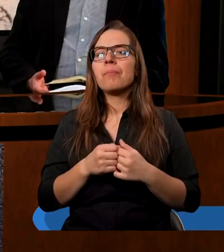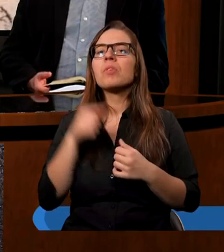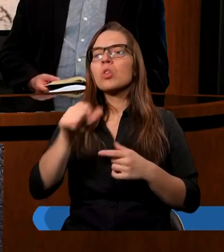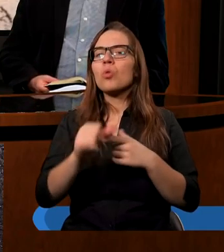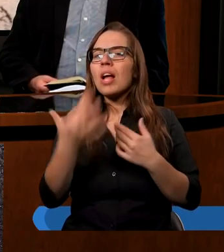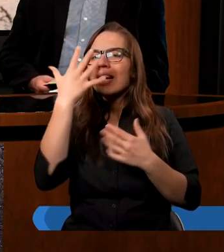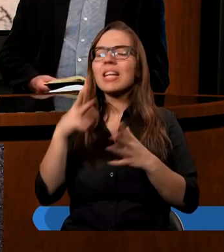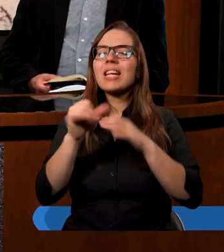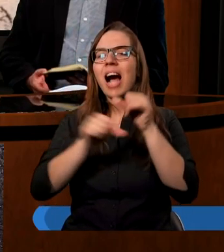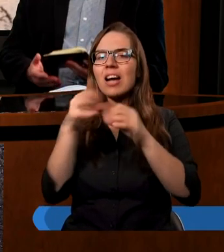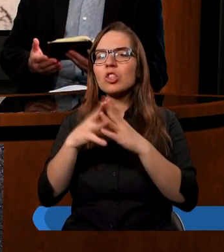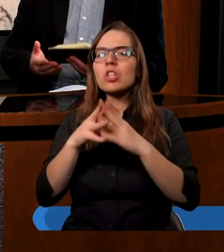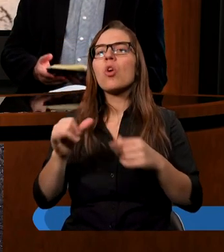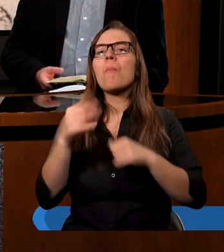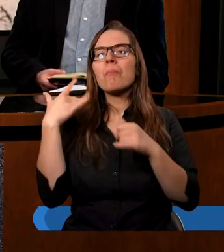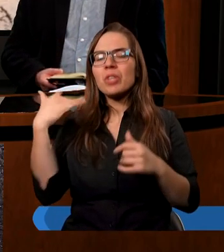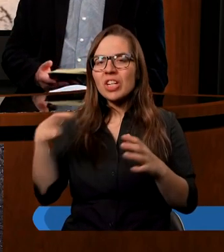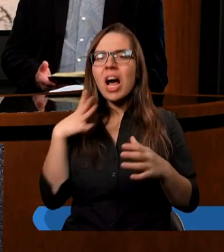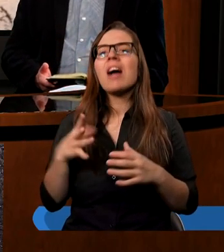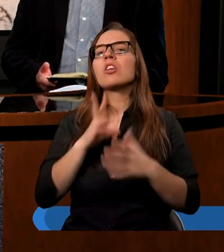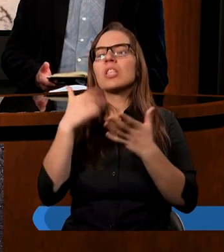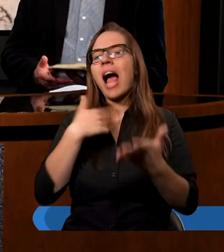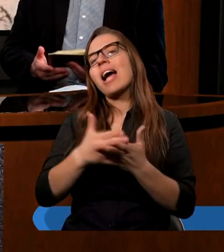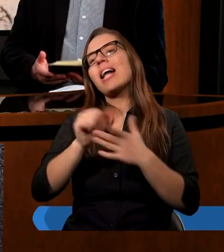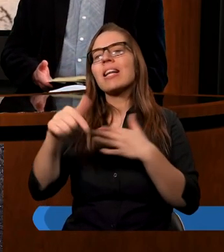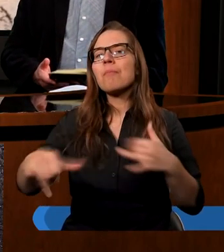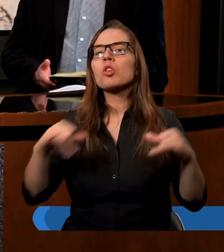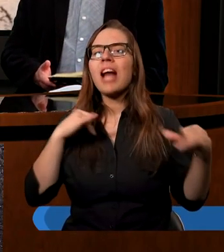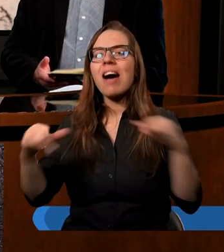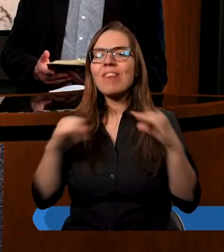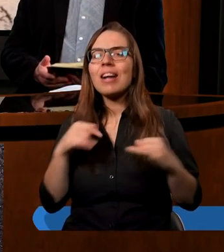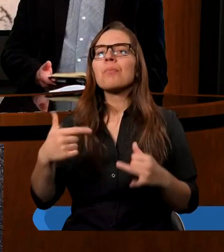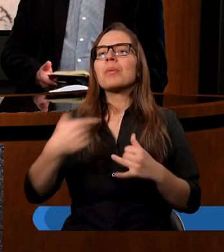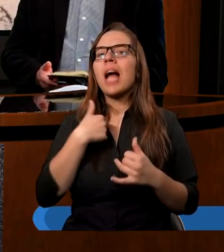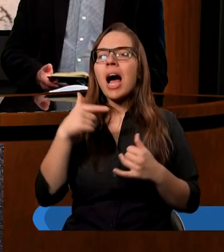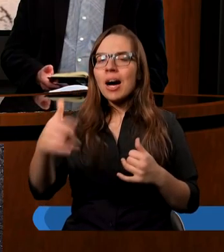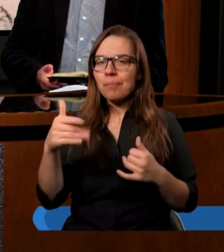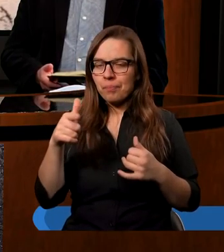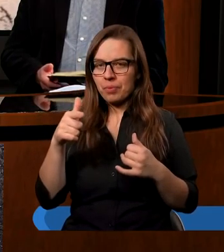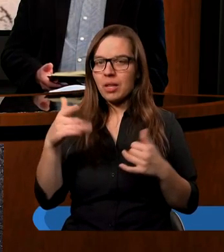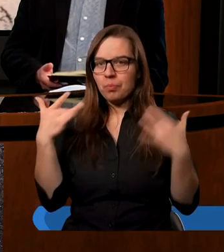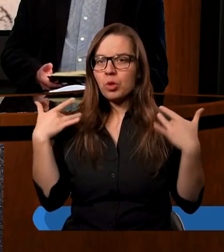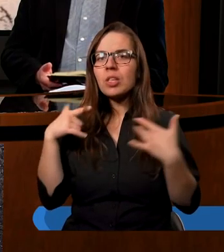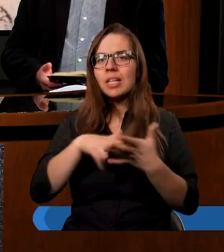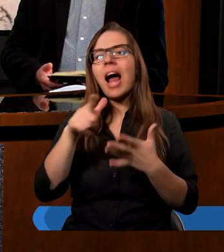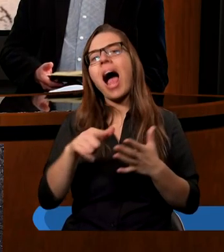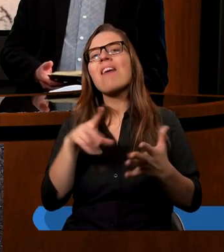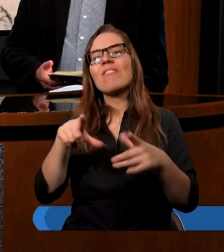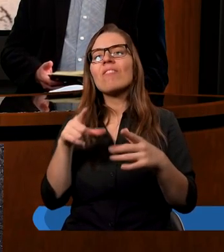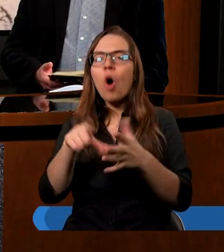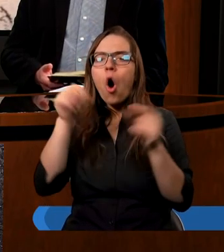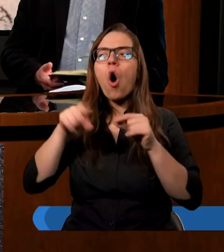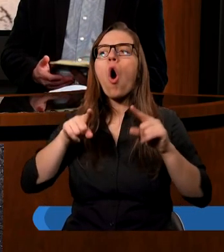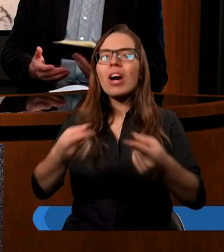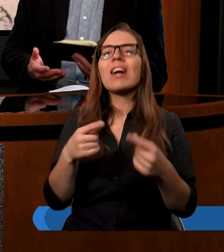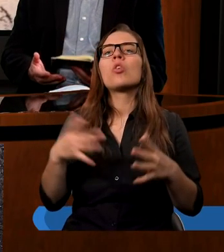tych kilkadziesiąt lat, które mam przeżyć i ja jestem tutaj tylko szafarzem. Żyję na tym świecie i Bóg wyznaczył mi określone zadania i ja